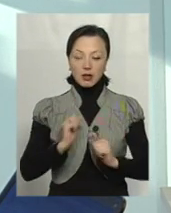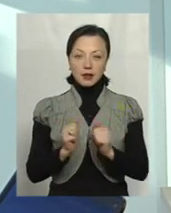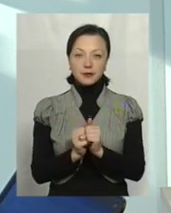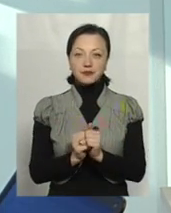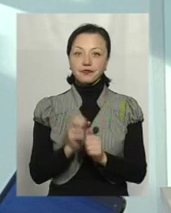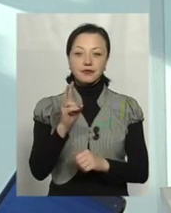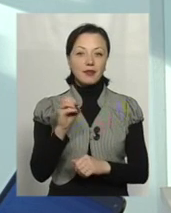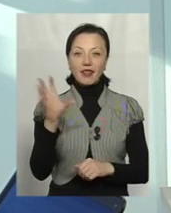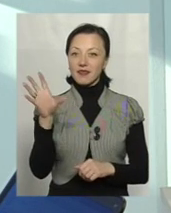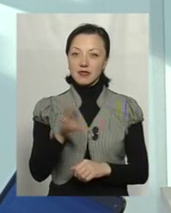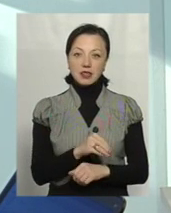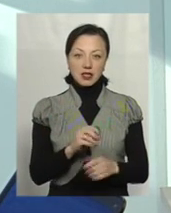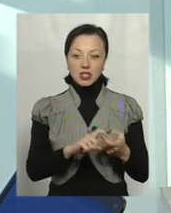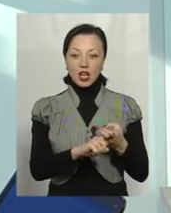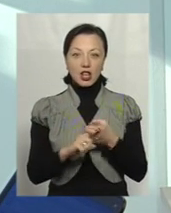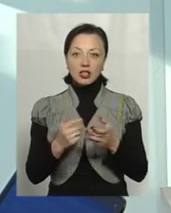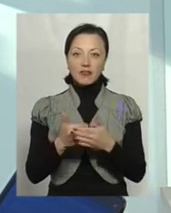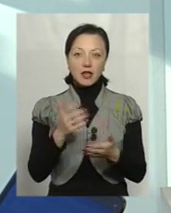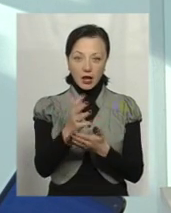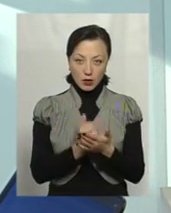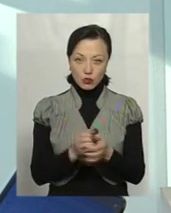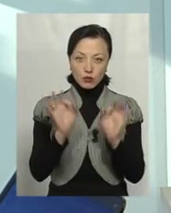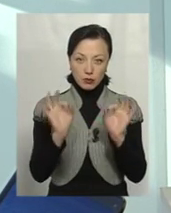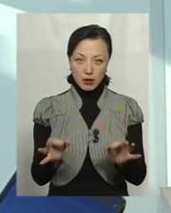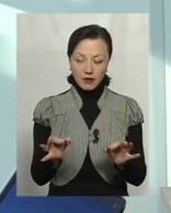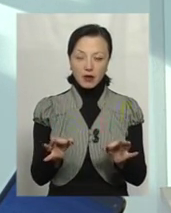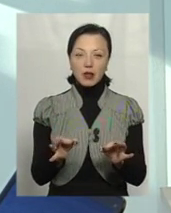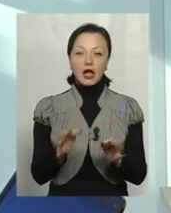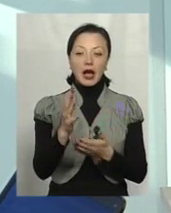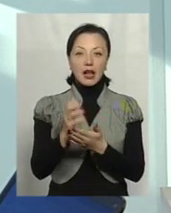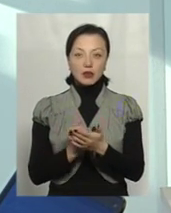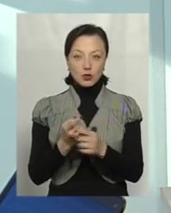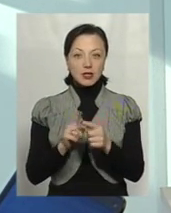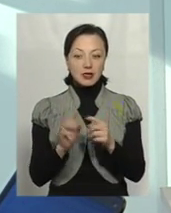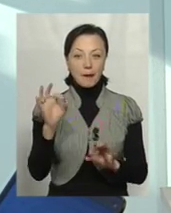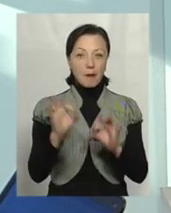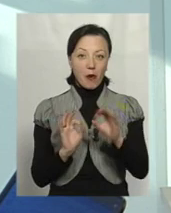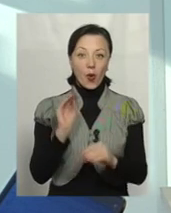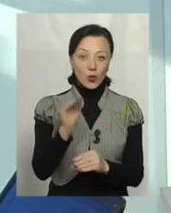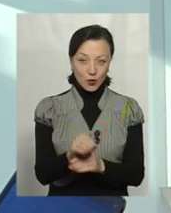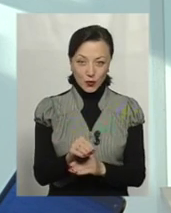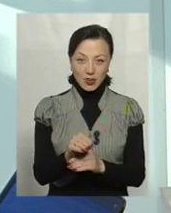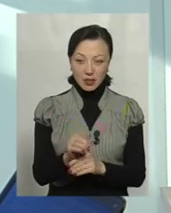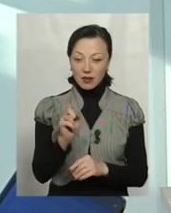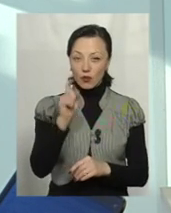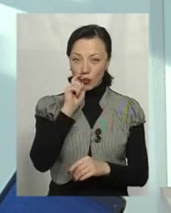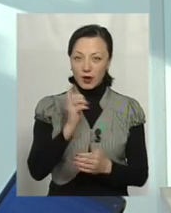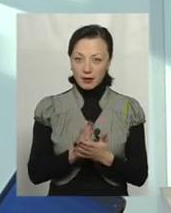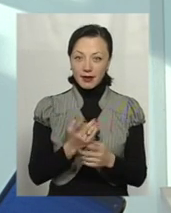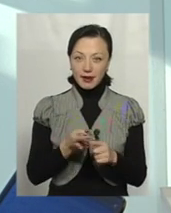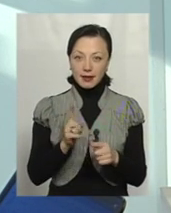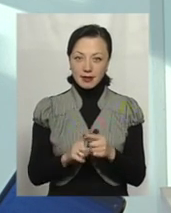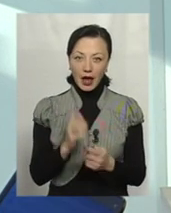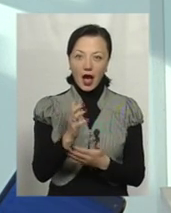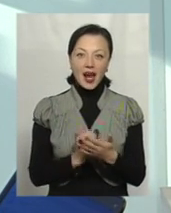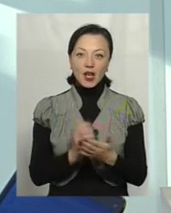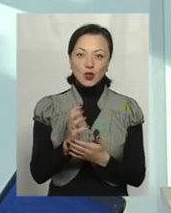Тобто не все залежить від ресурсів. Правда? Мабуть. Ресурси – це бонус. Тим більше, що в Україні є цей бонус.